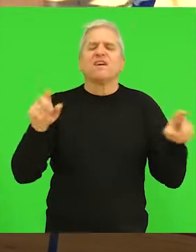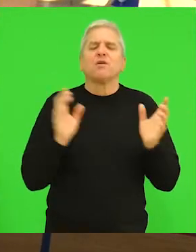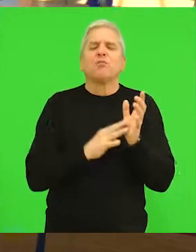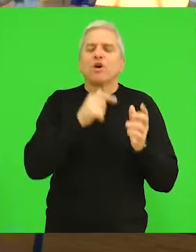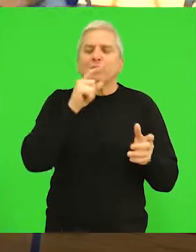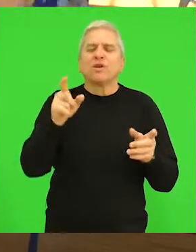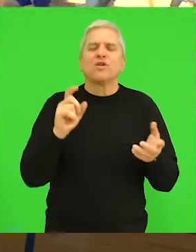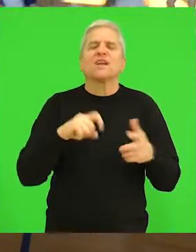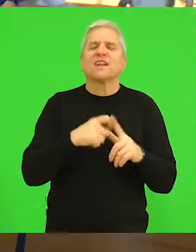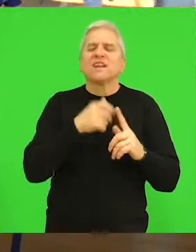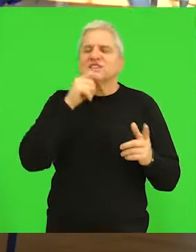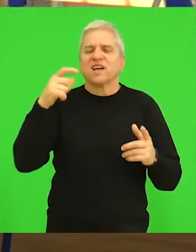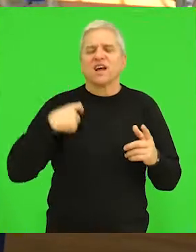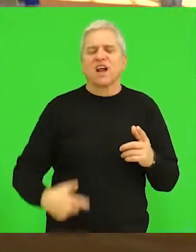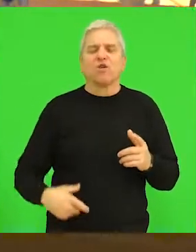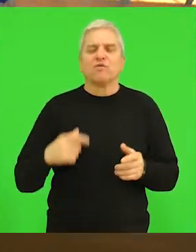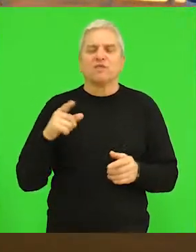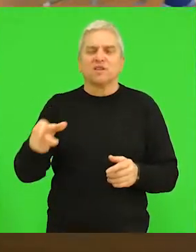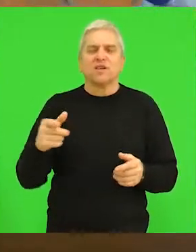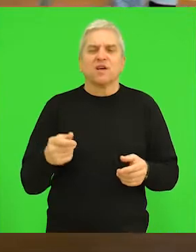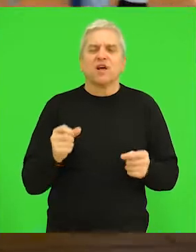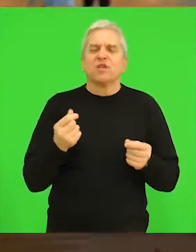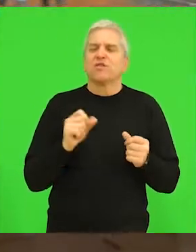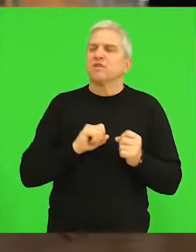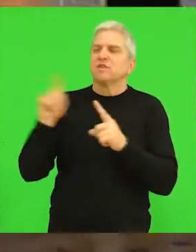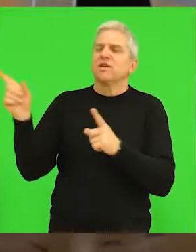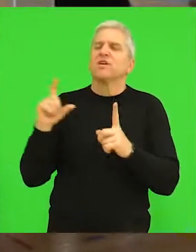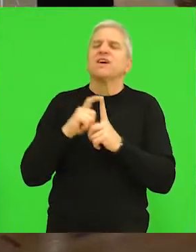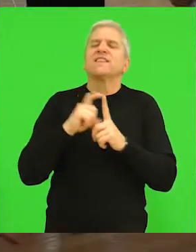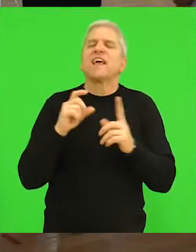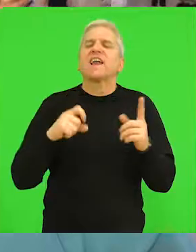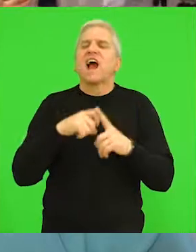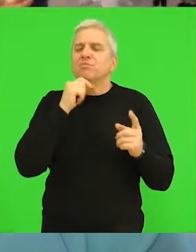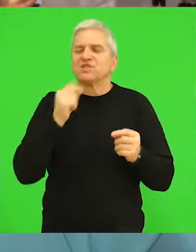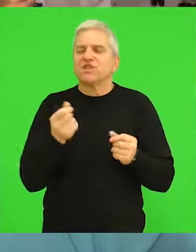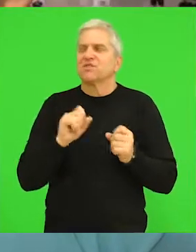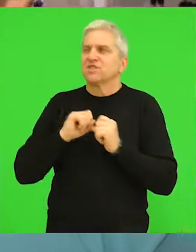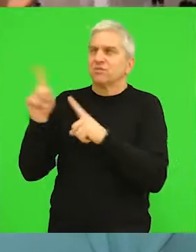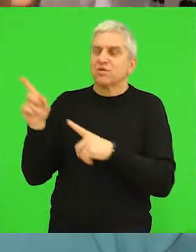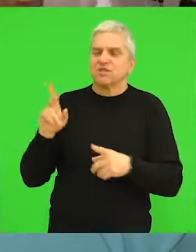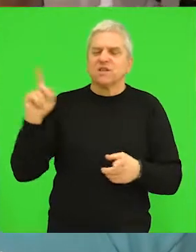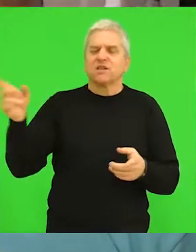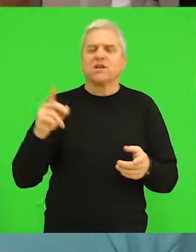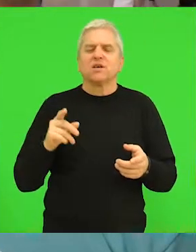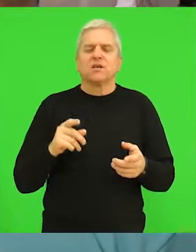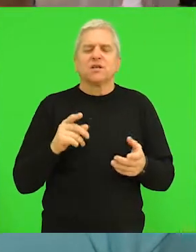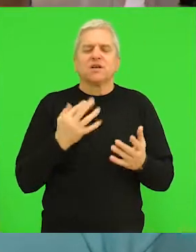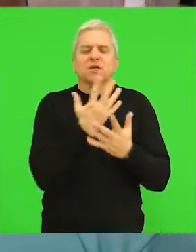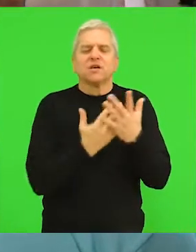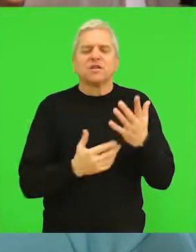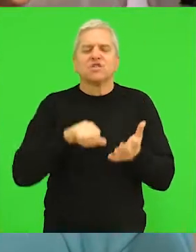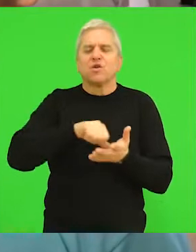amorbila u kliničkom centru Kragujevaca. Novac će postati profesor Dejan Kapriš dogovorili smo se putem